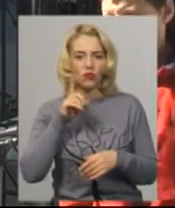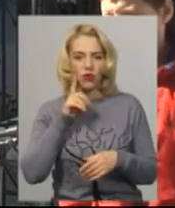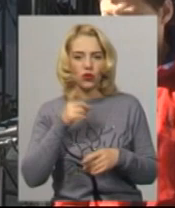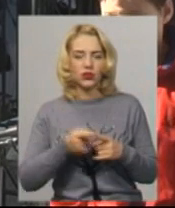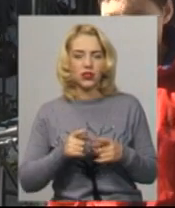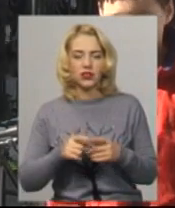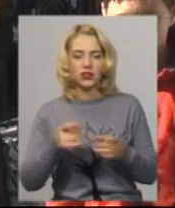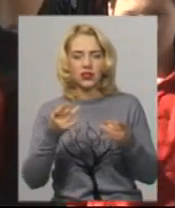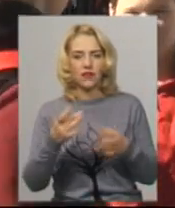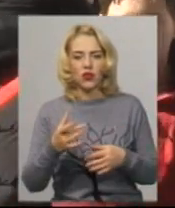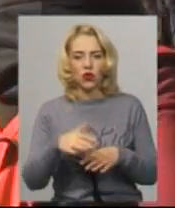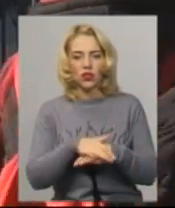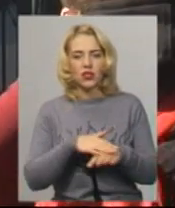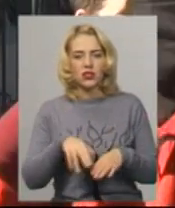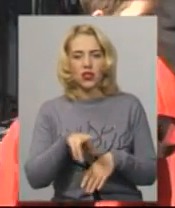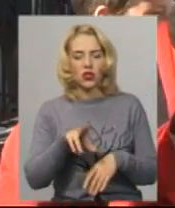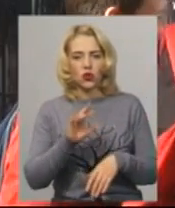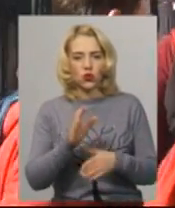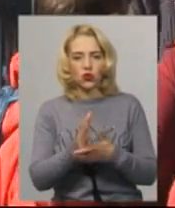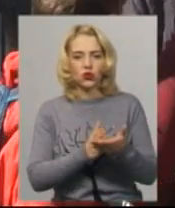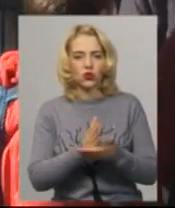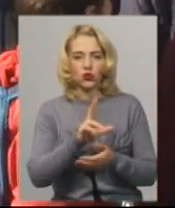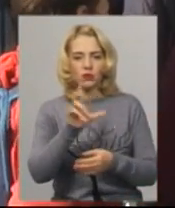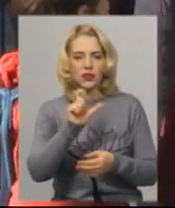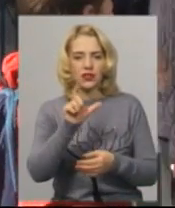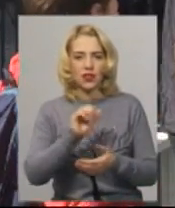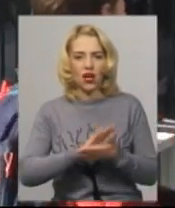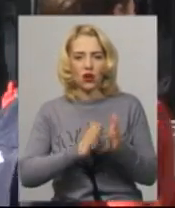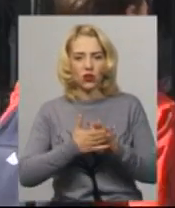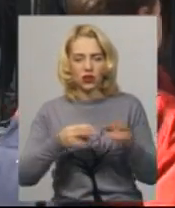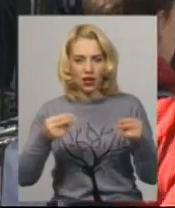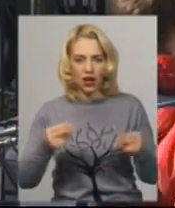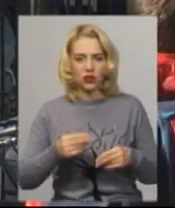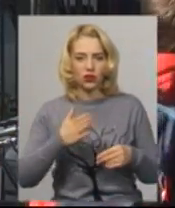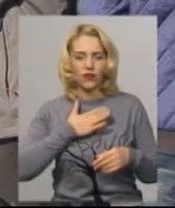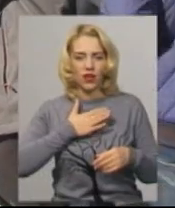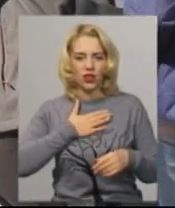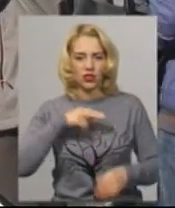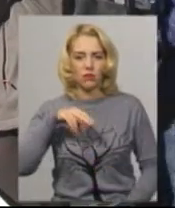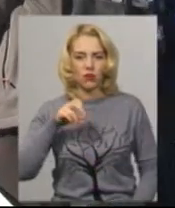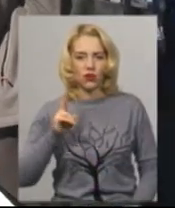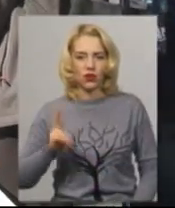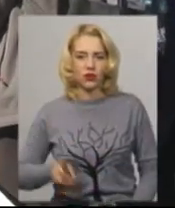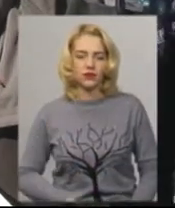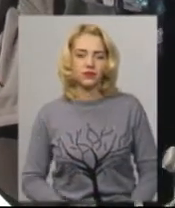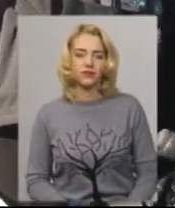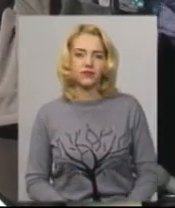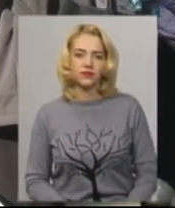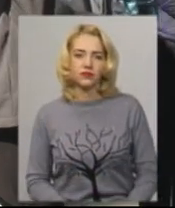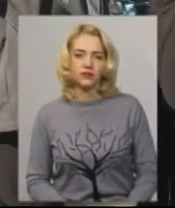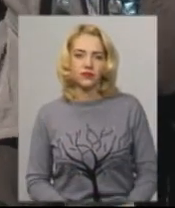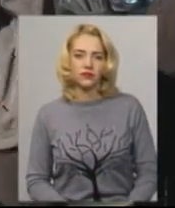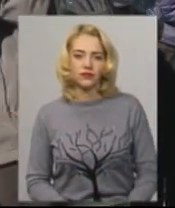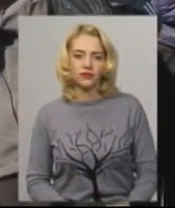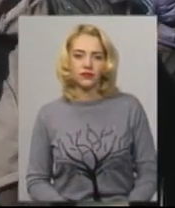цивільного населення до служби за контрактом у Збройних силах України і безпосередньо в нашому полку. Михайло Жила, Іван Мовчан. Новини на